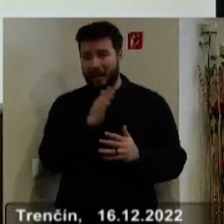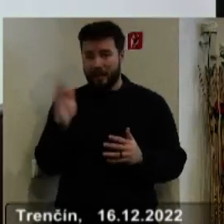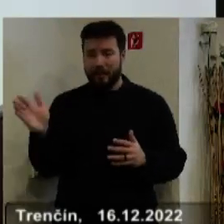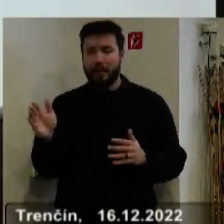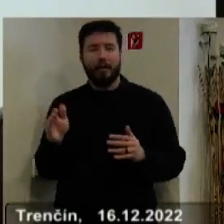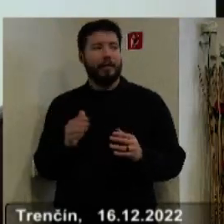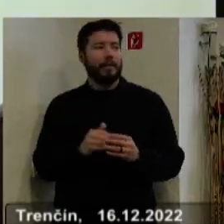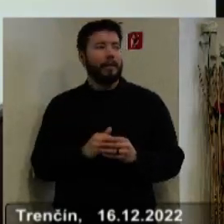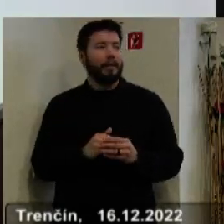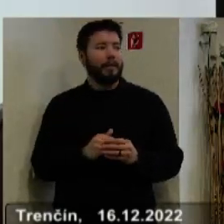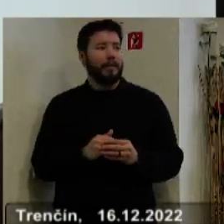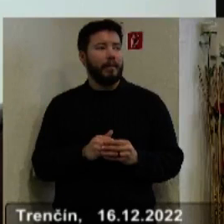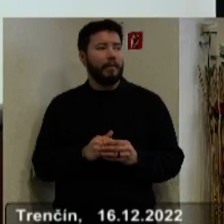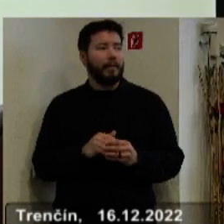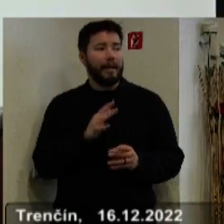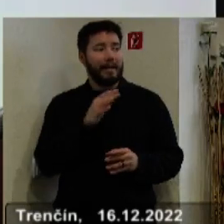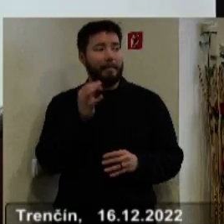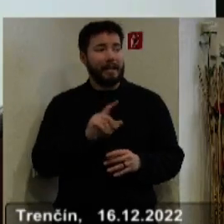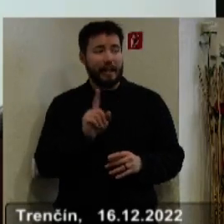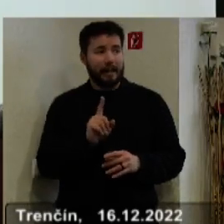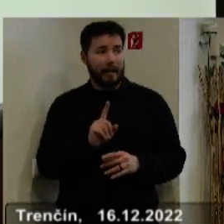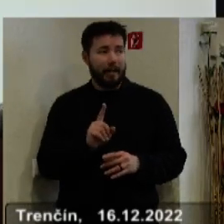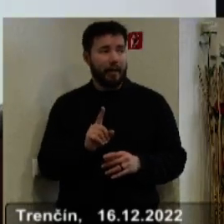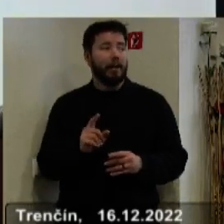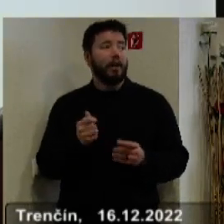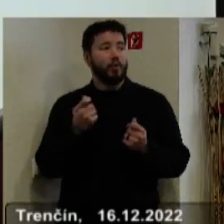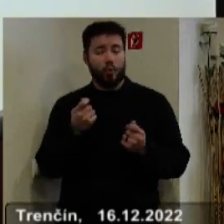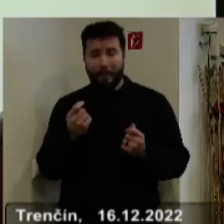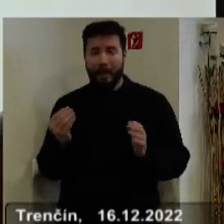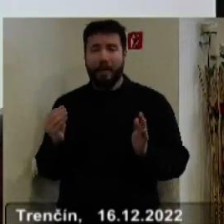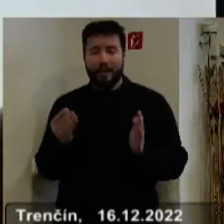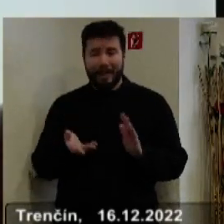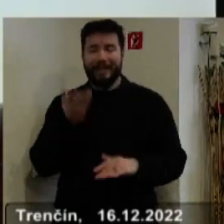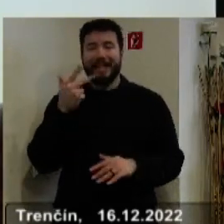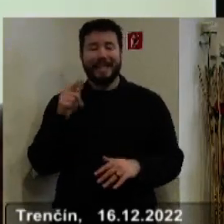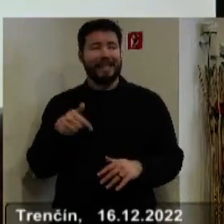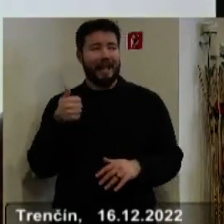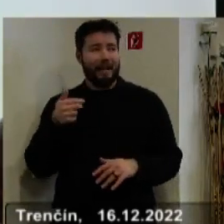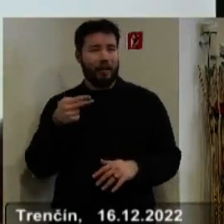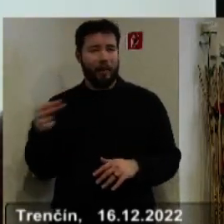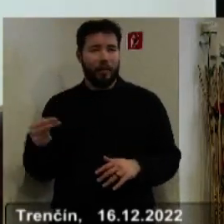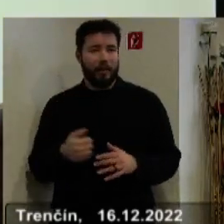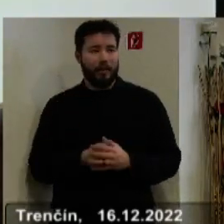nie, suma, nie percenta, suma, sumou 13,1 eur,